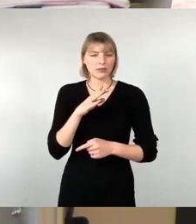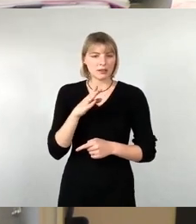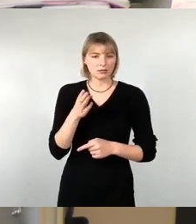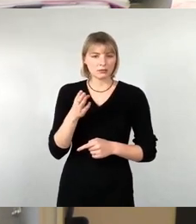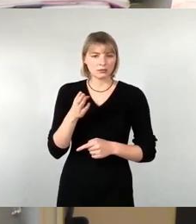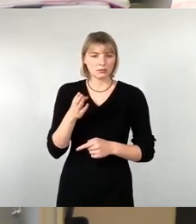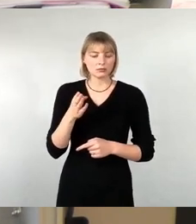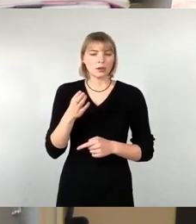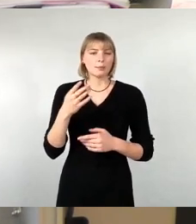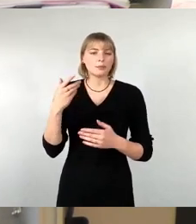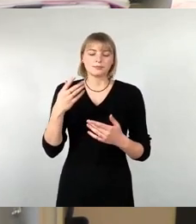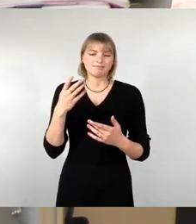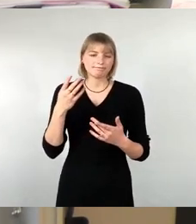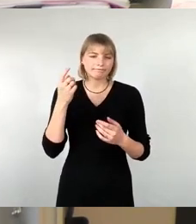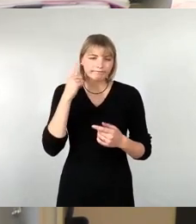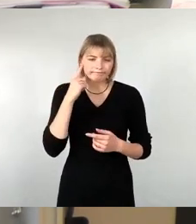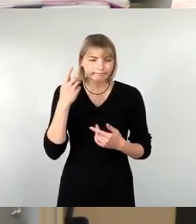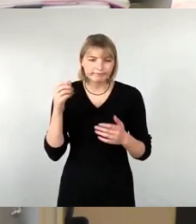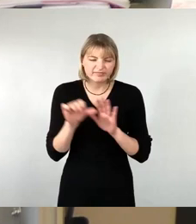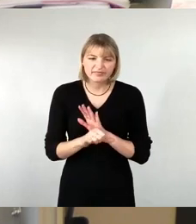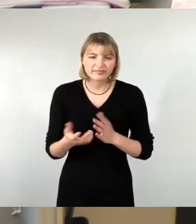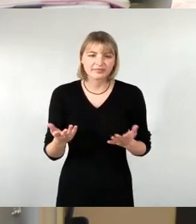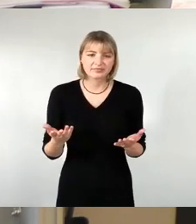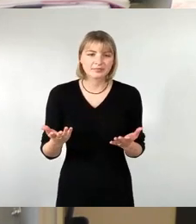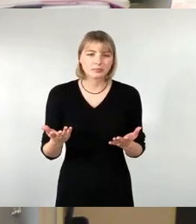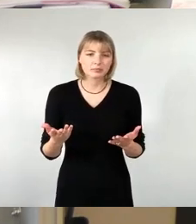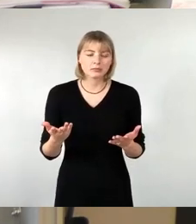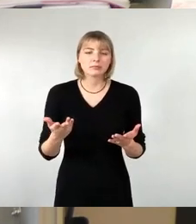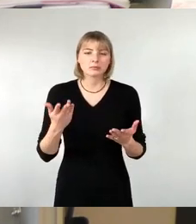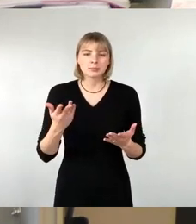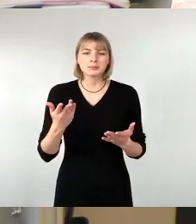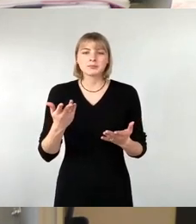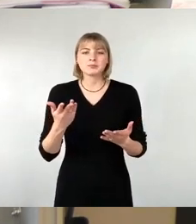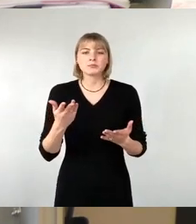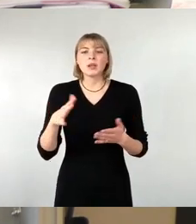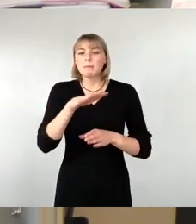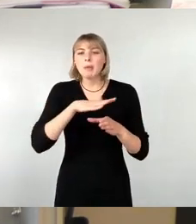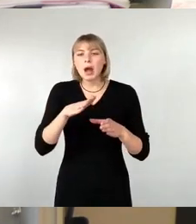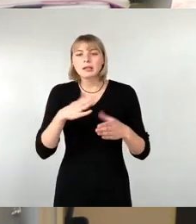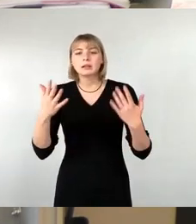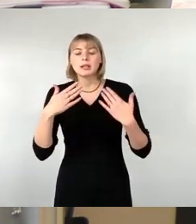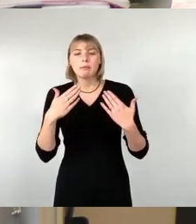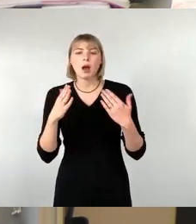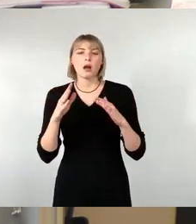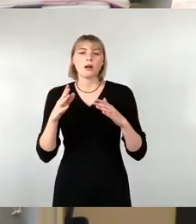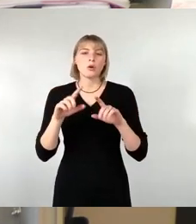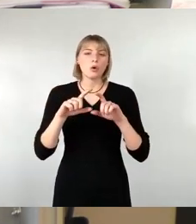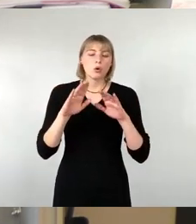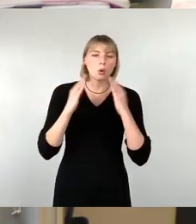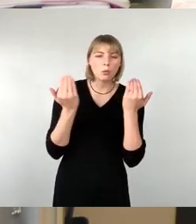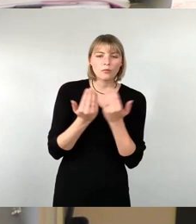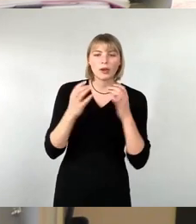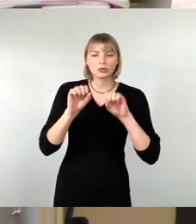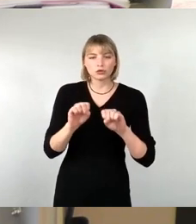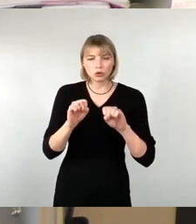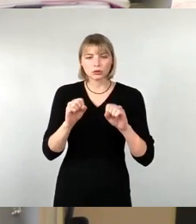unzählbare Gesetze, Regelungen, Verordnungen im Bereich der Klima- und Umweltschutzbelange, die seitens der Landeshauptstadt Dresden